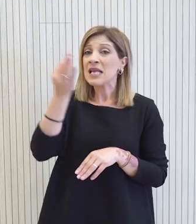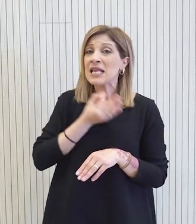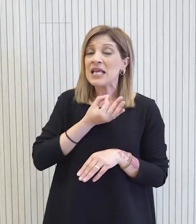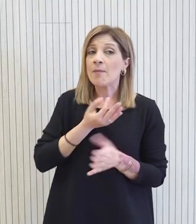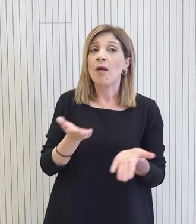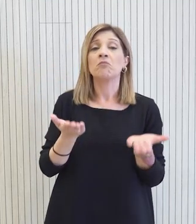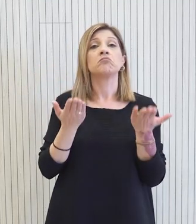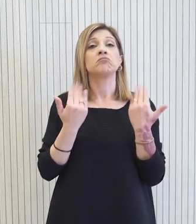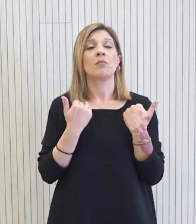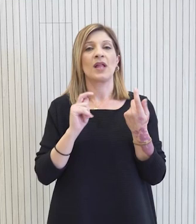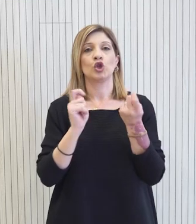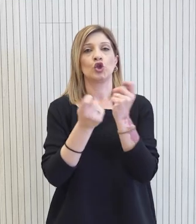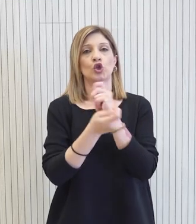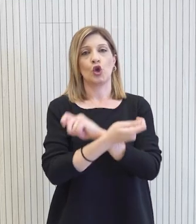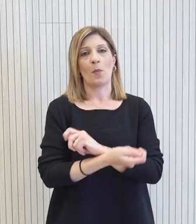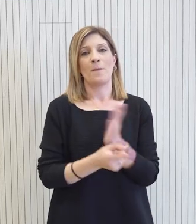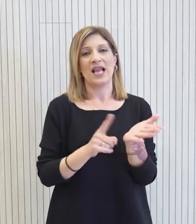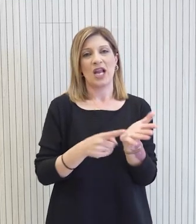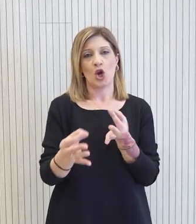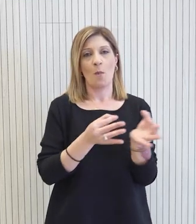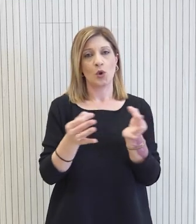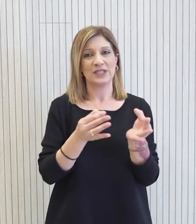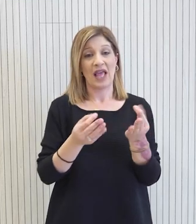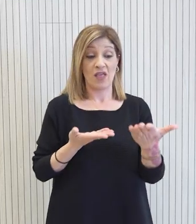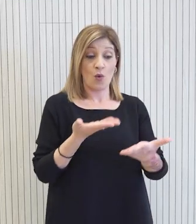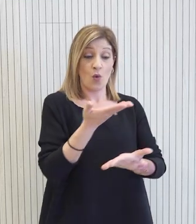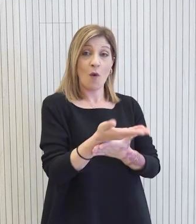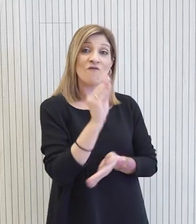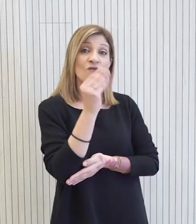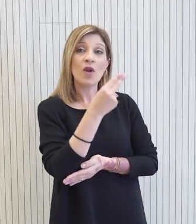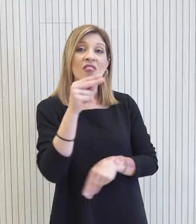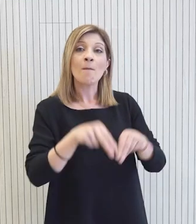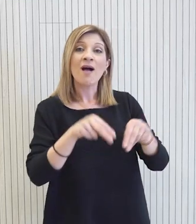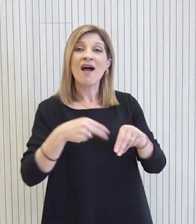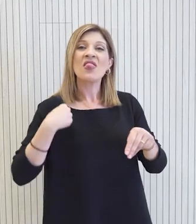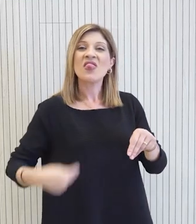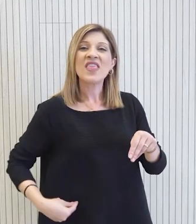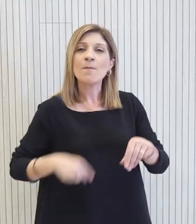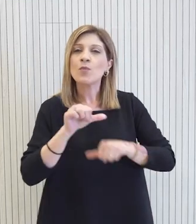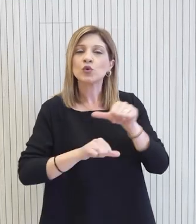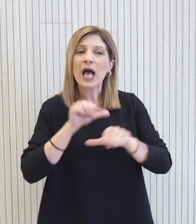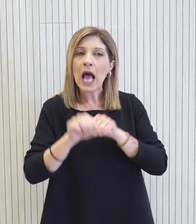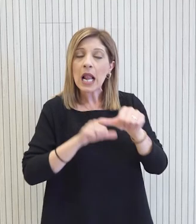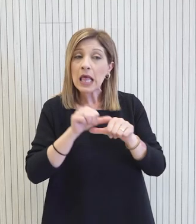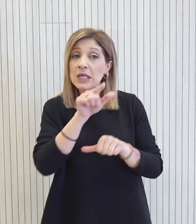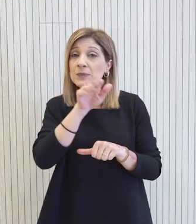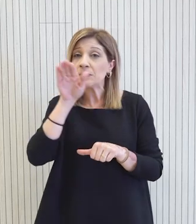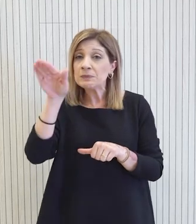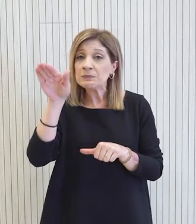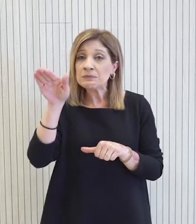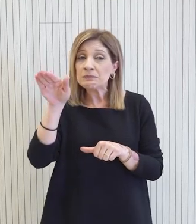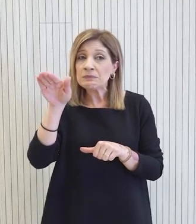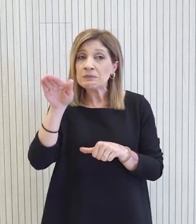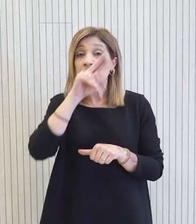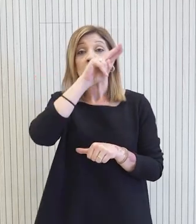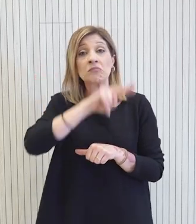δεν θα υπάρχει τροποδητικός νομοσχέδιος ενώπιος της Βουλής για τη μεταρρύθμιση των Δήμων. Και αξίζει να υπερθυμίσουμε